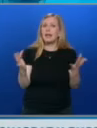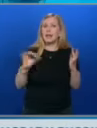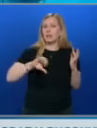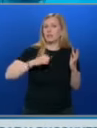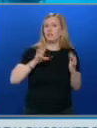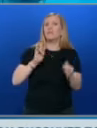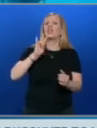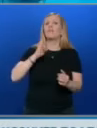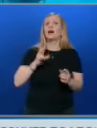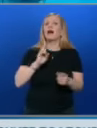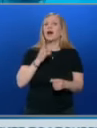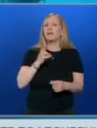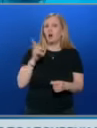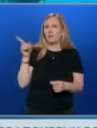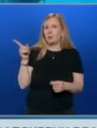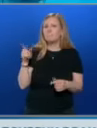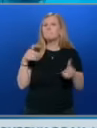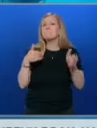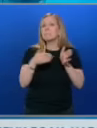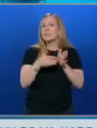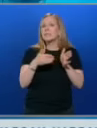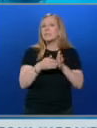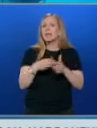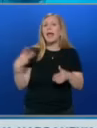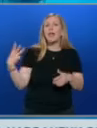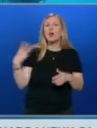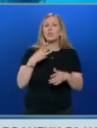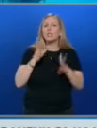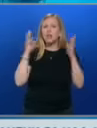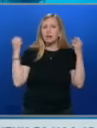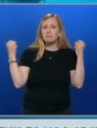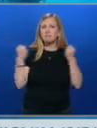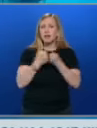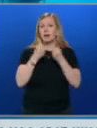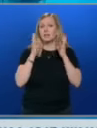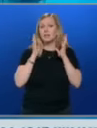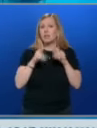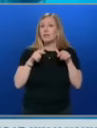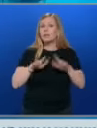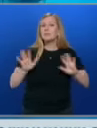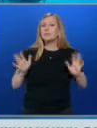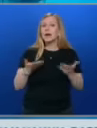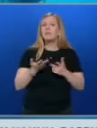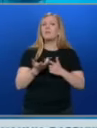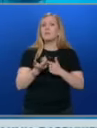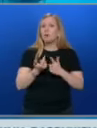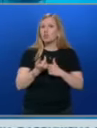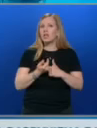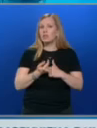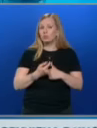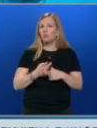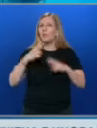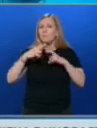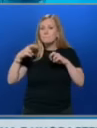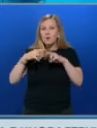съобщих от еко министерството. Заради екологичната катастрофа там започват по-чести анализи за качеството на